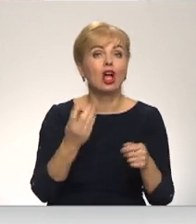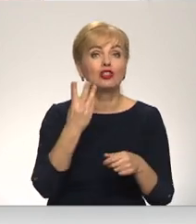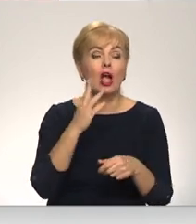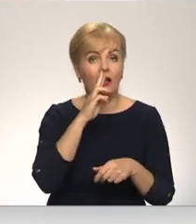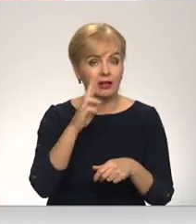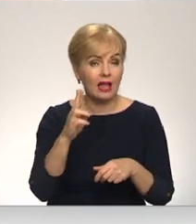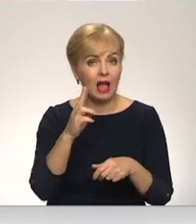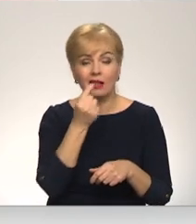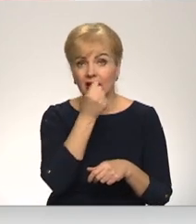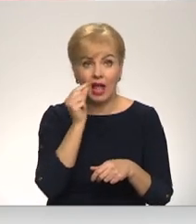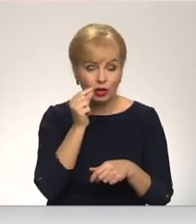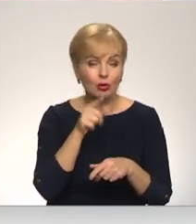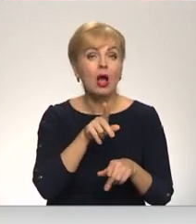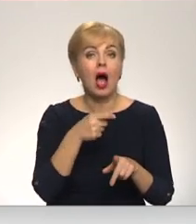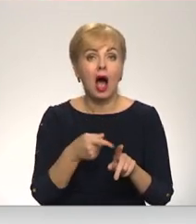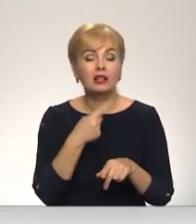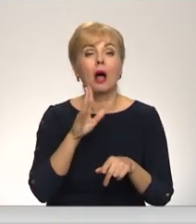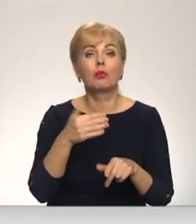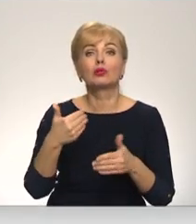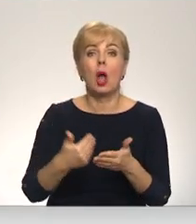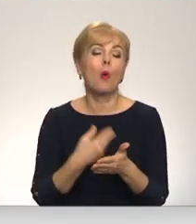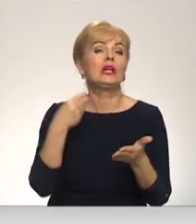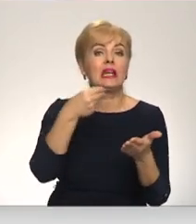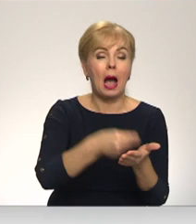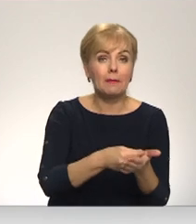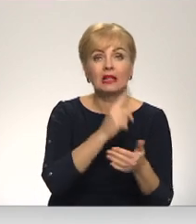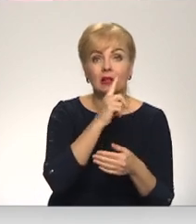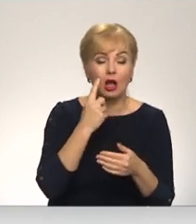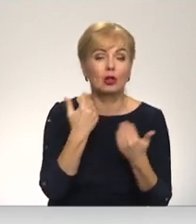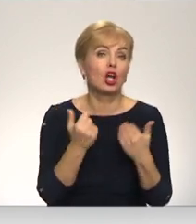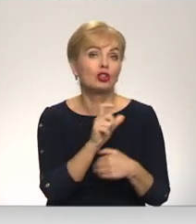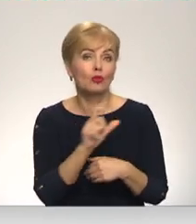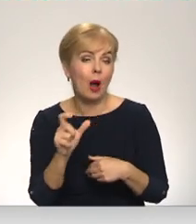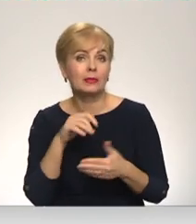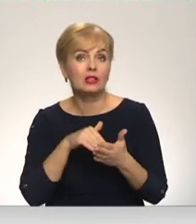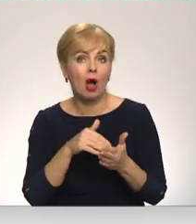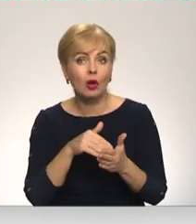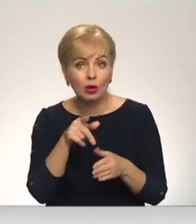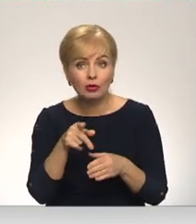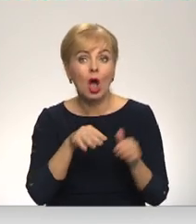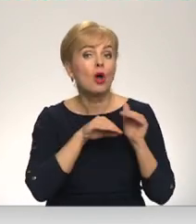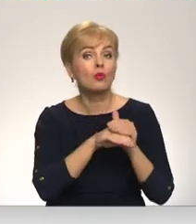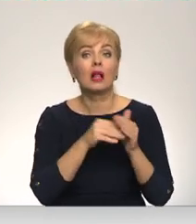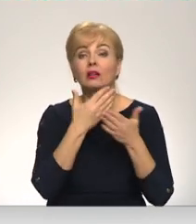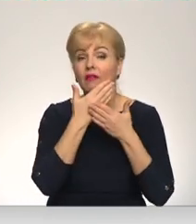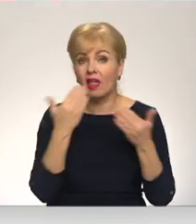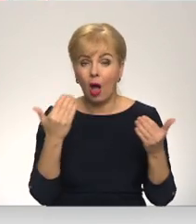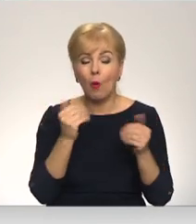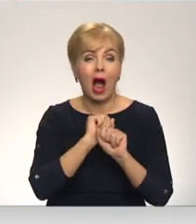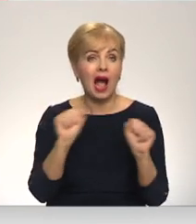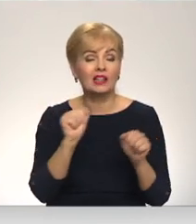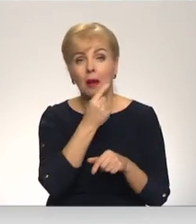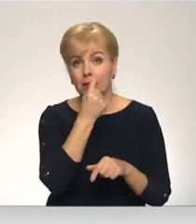testus, līdz tiks atkal iepirkt jaunu testi. Šobrīd ir situācija, kad valits nolika, vai nav pieejama testi,